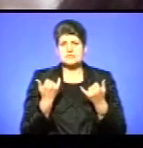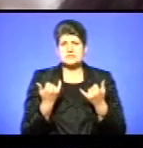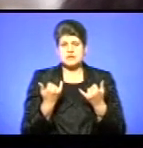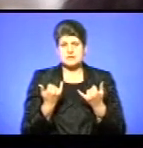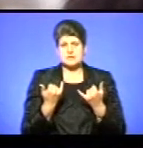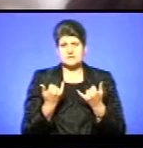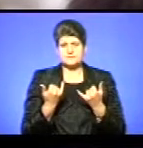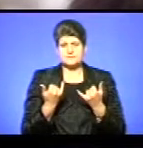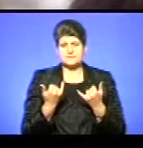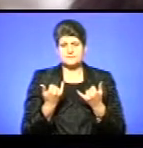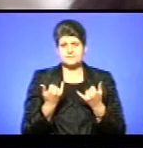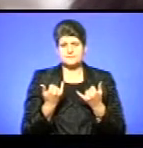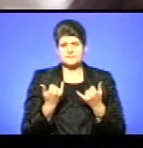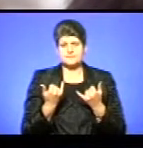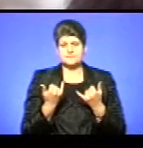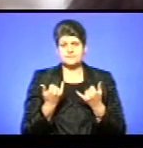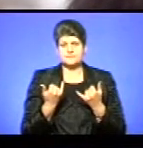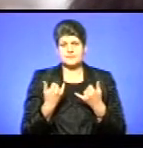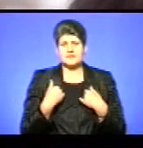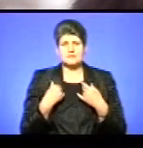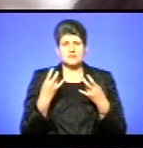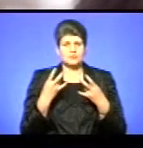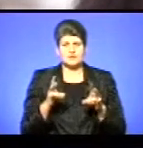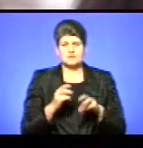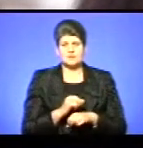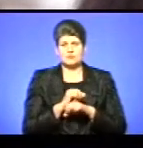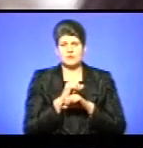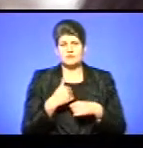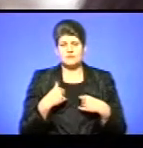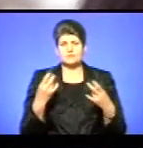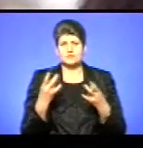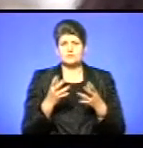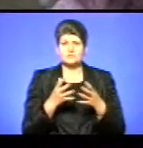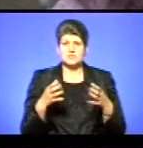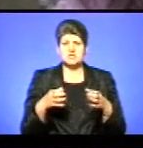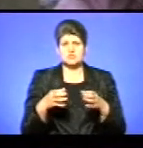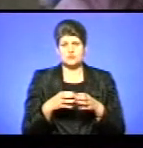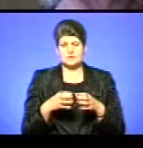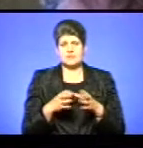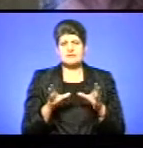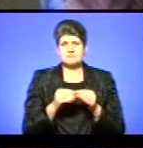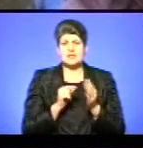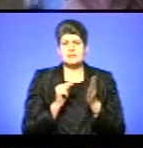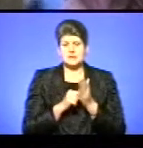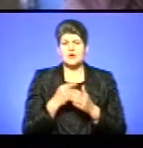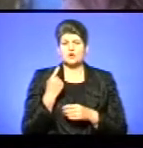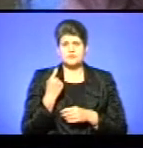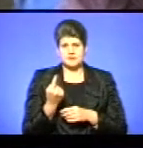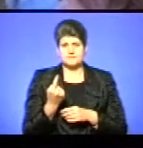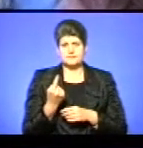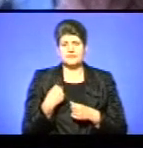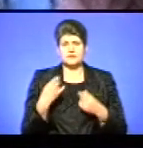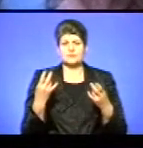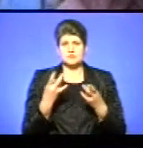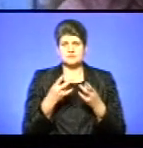нам не потрібні революції, нам потрібна, навпаки, більше згуртованість. Спільна мета в нас одна – це нам